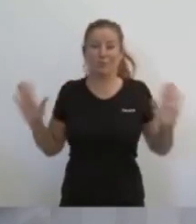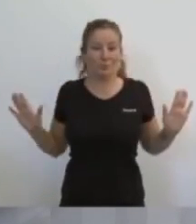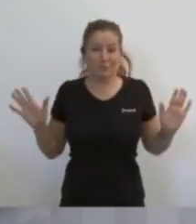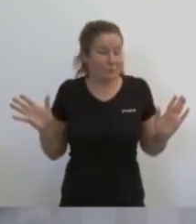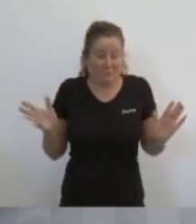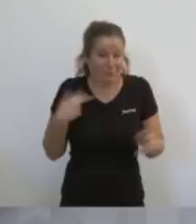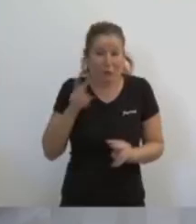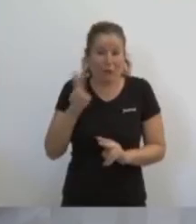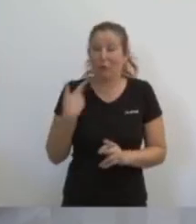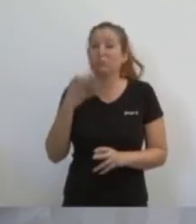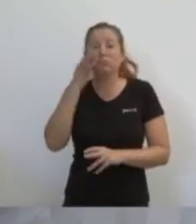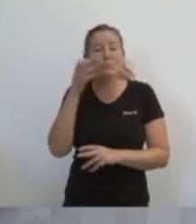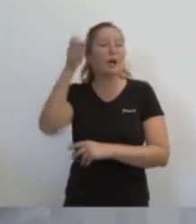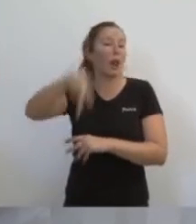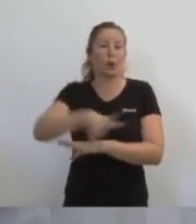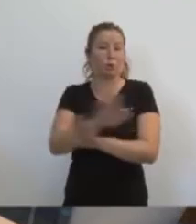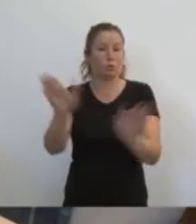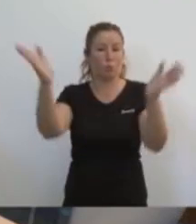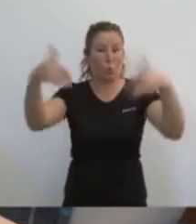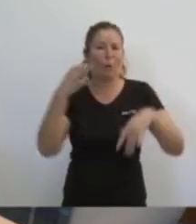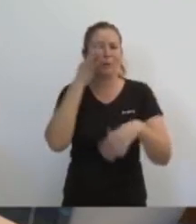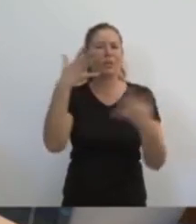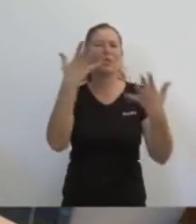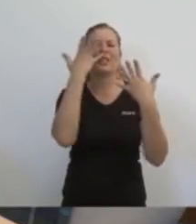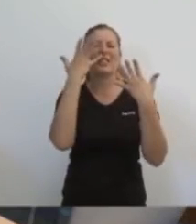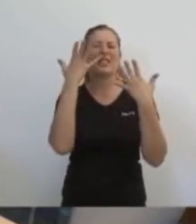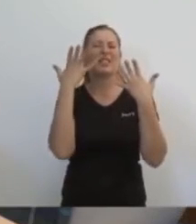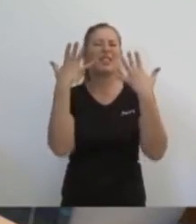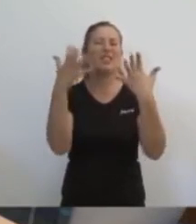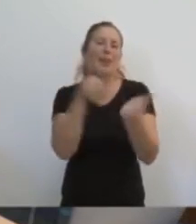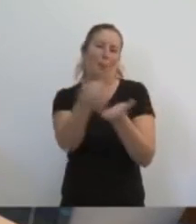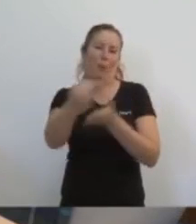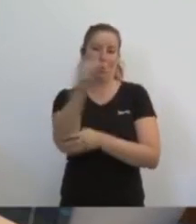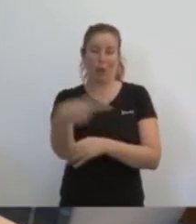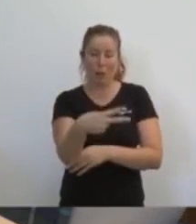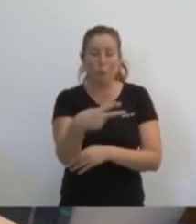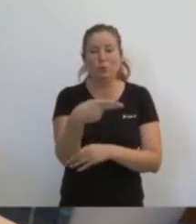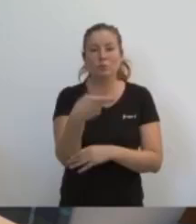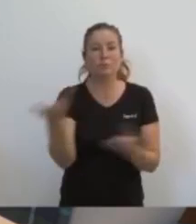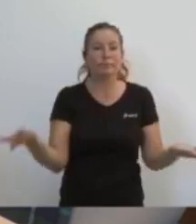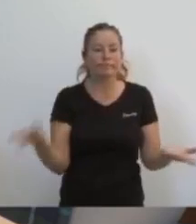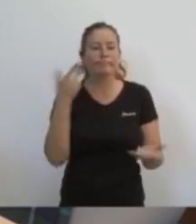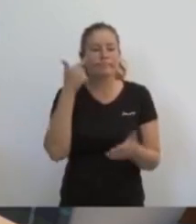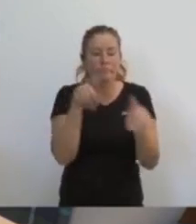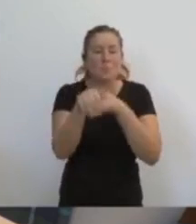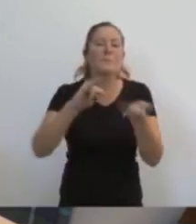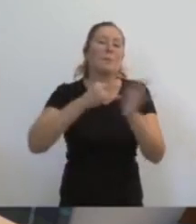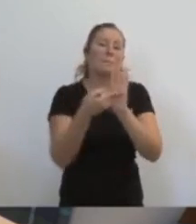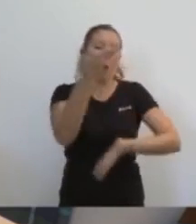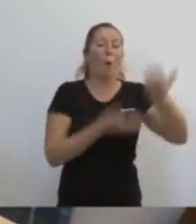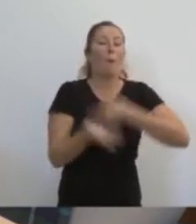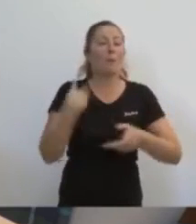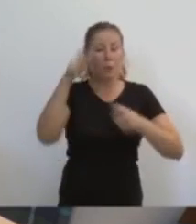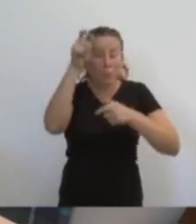raó i permeta que dels 10 milions d'euros que molts d'ells van a dir puguen anar al pla de cooperació per als pobles,